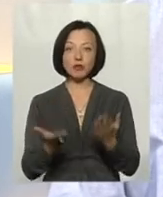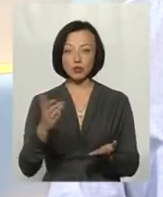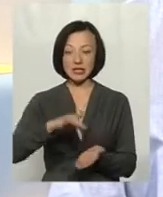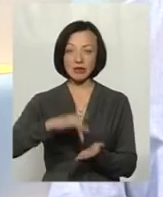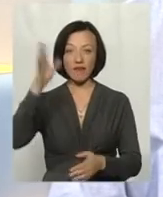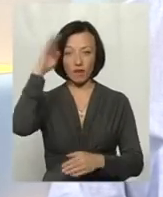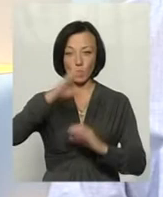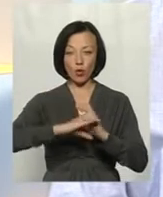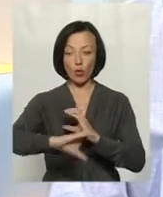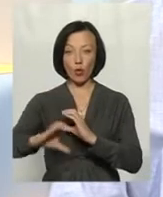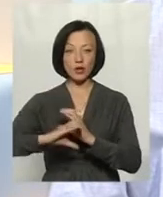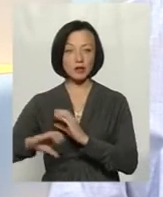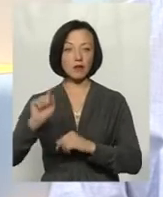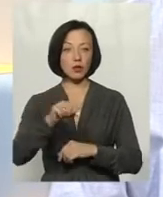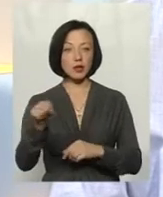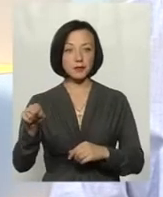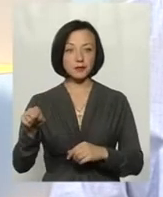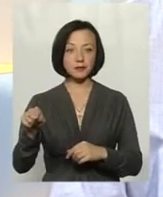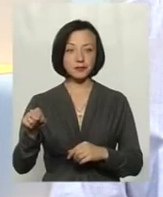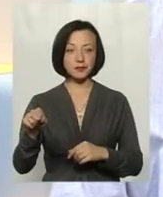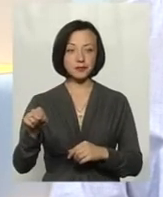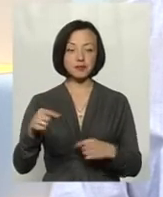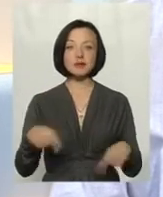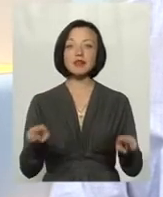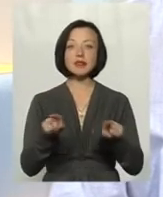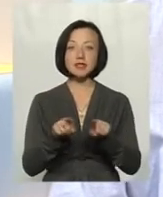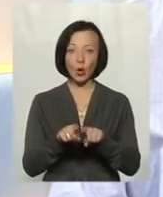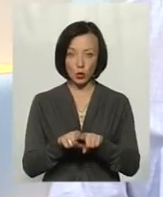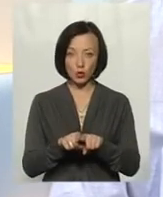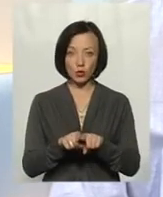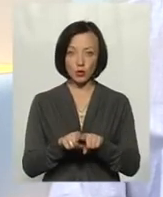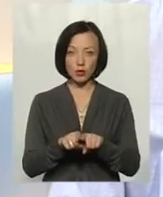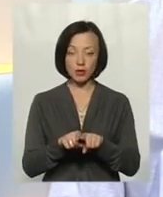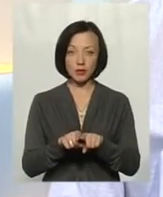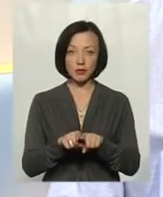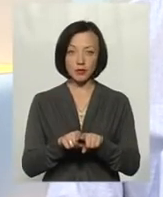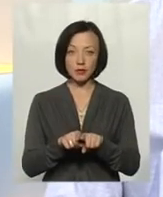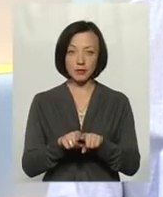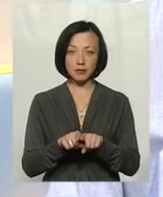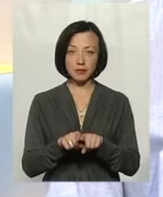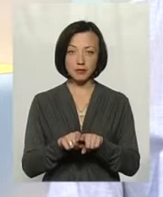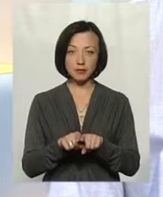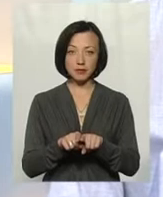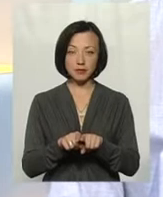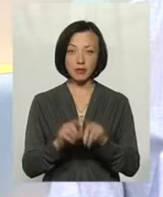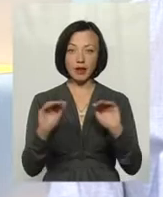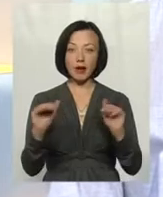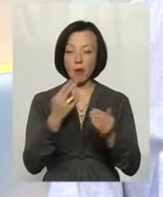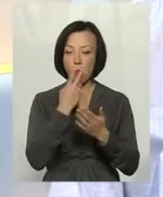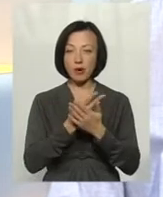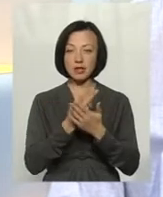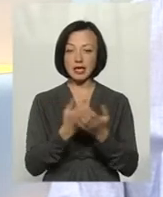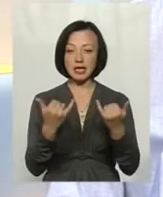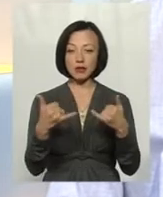централізовані водогони, то вони все одно рамки, скажімо, тих показників і